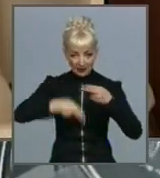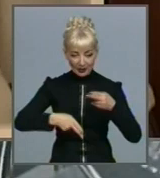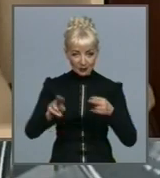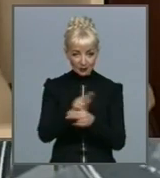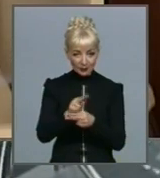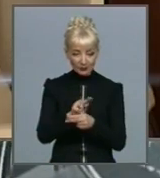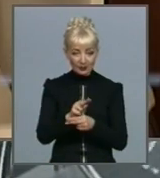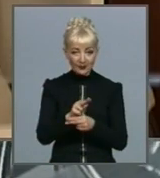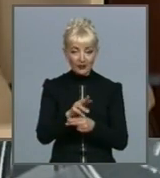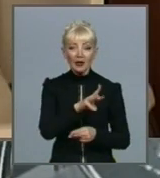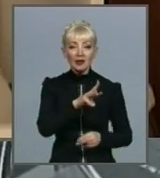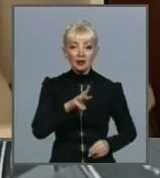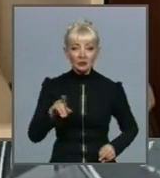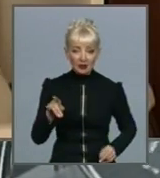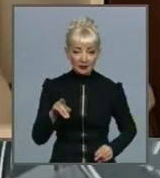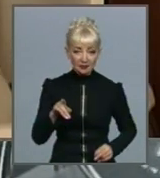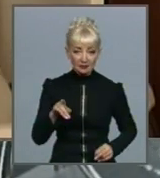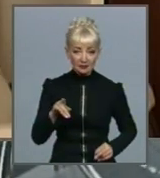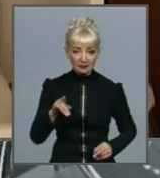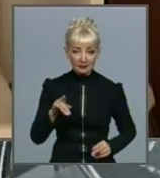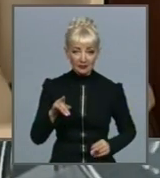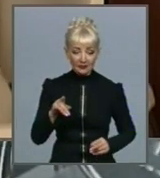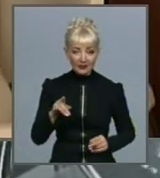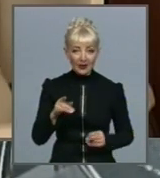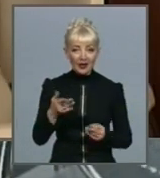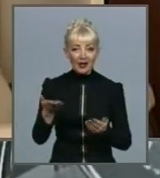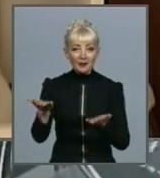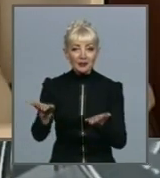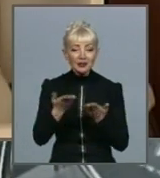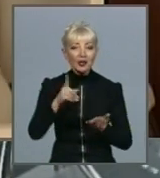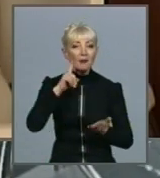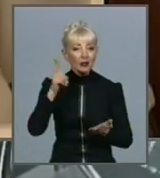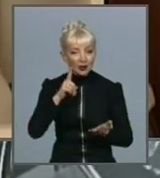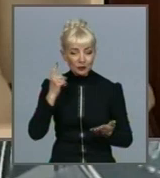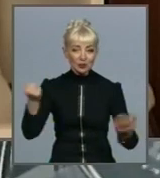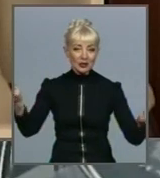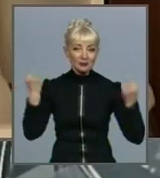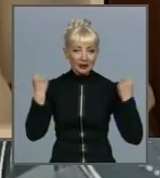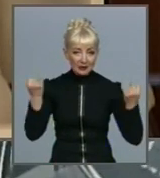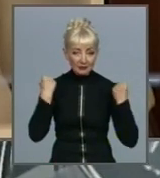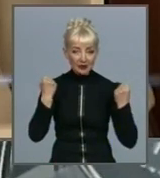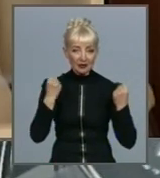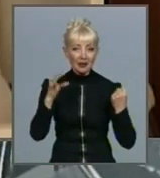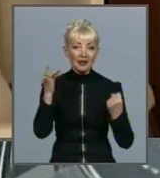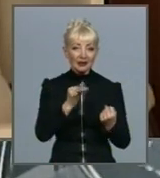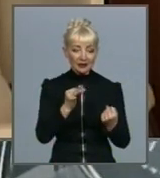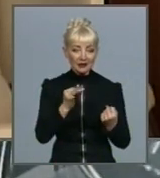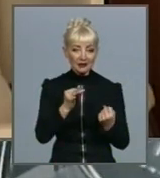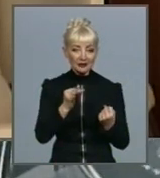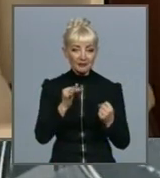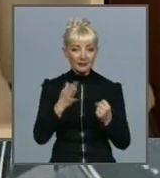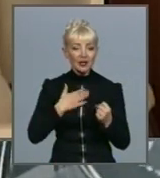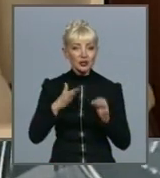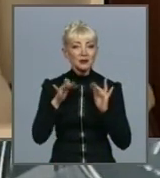залучаємо молодь, залучаємо спортсменів, кількість переглядів наших заходів. Ми, ви знаєте, ведемо